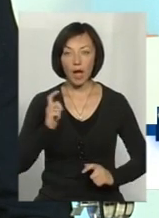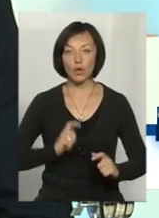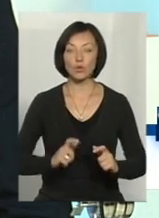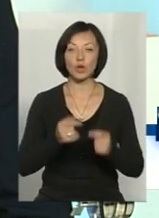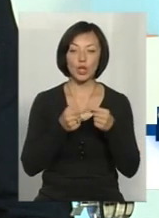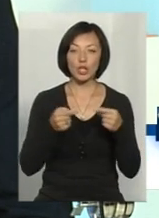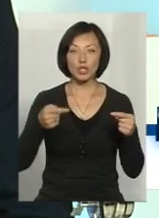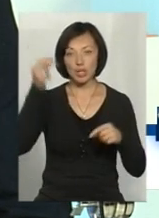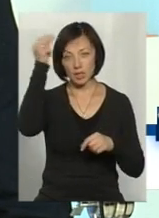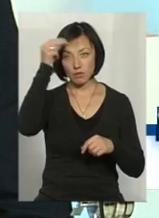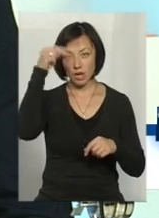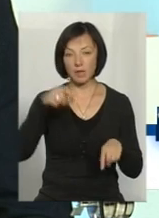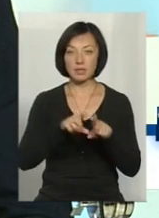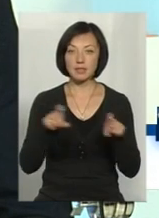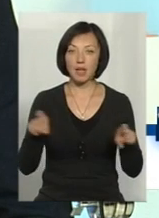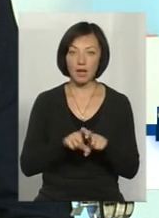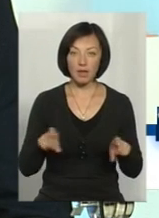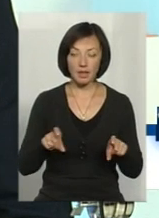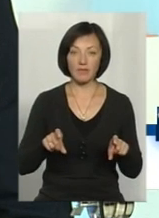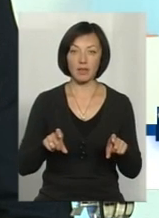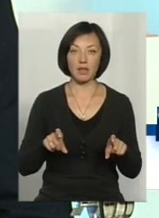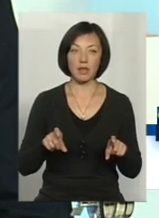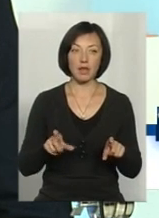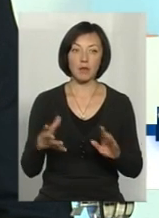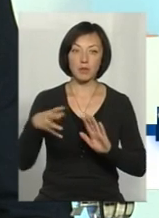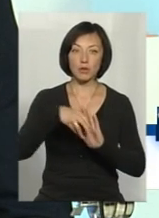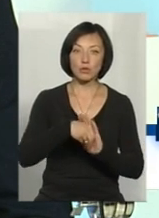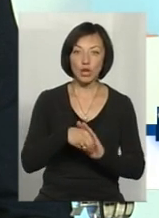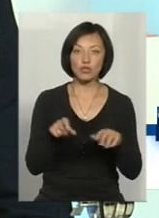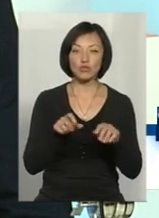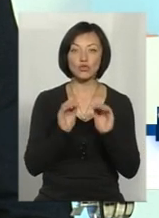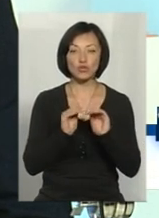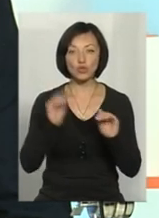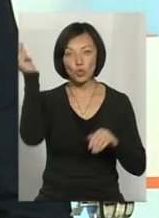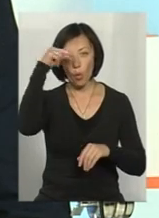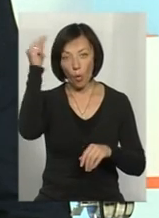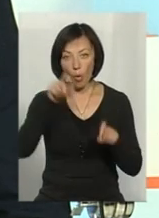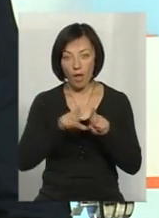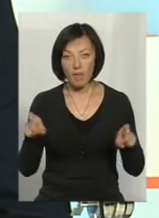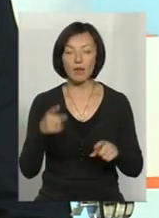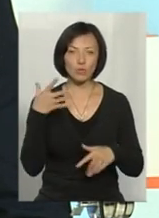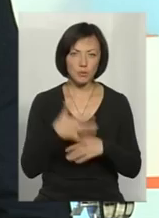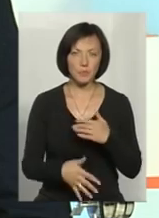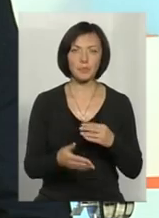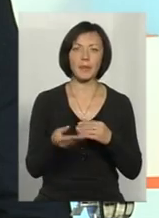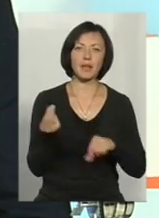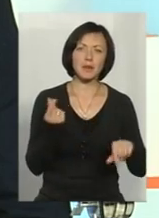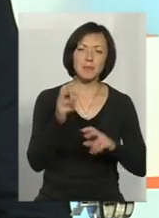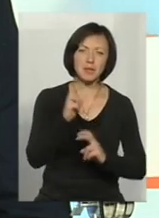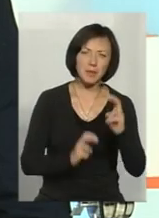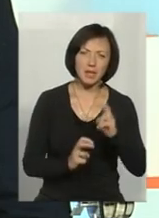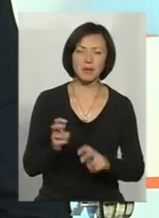інших навчальних, вищих навчальних закладів, підключаються школи і таким чином, тому що зрозуміло, що... Підприємства,